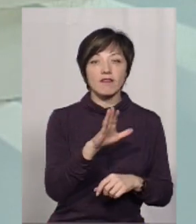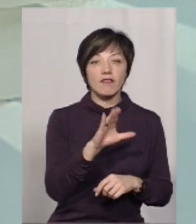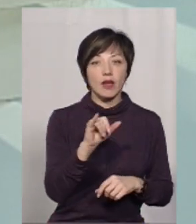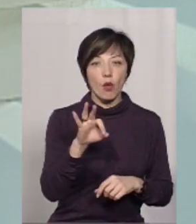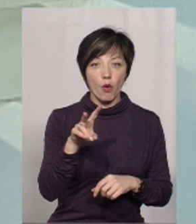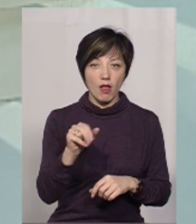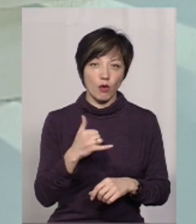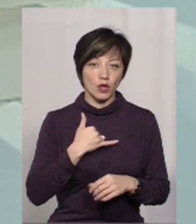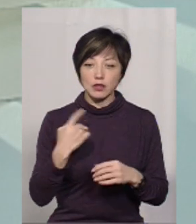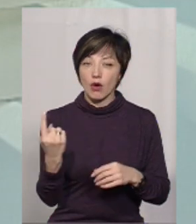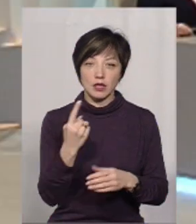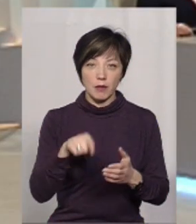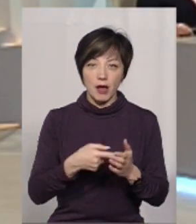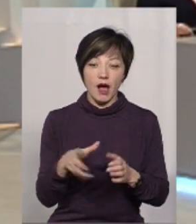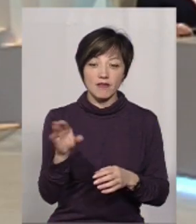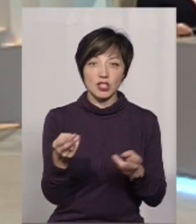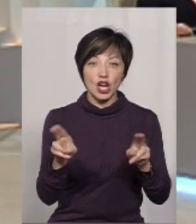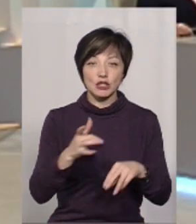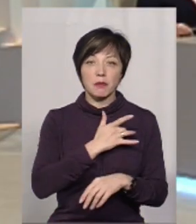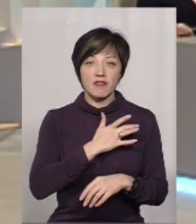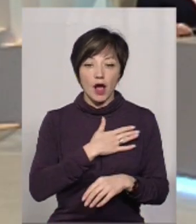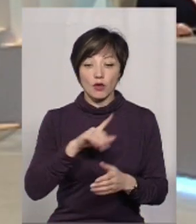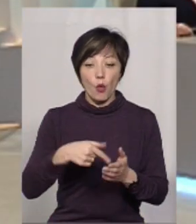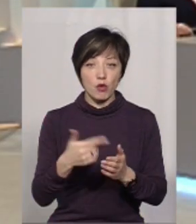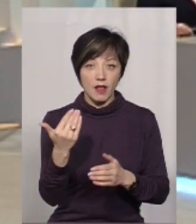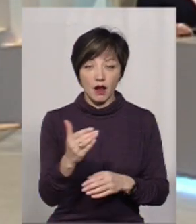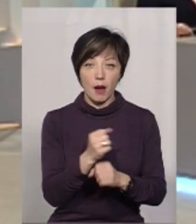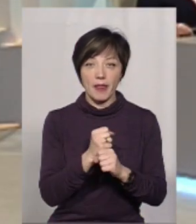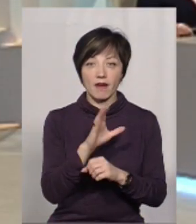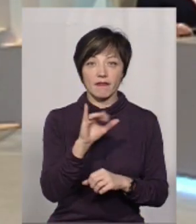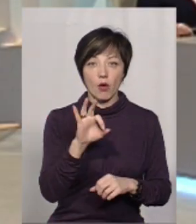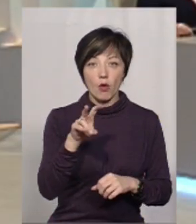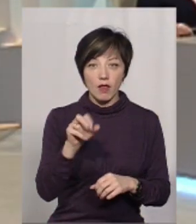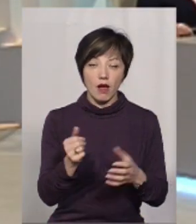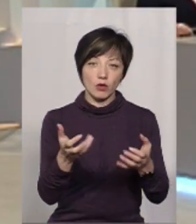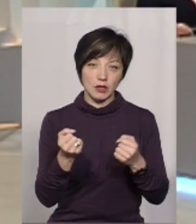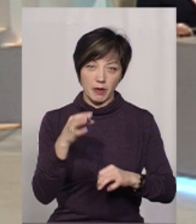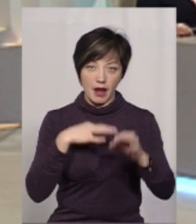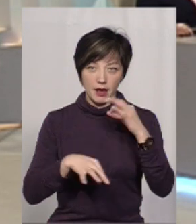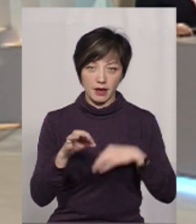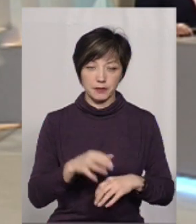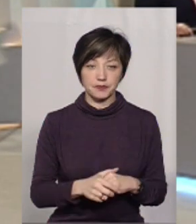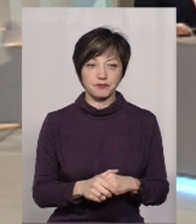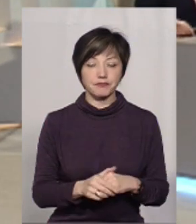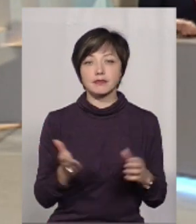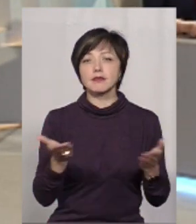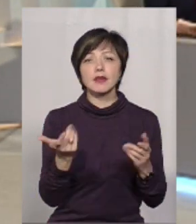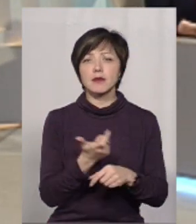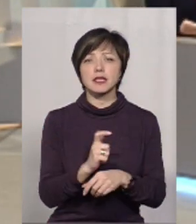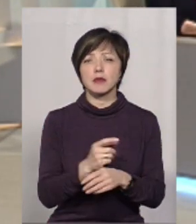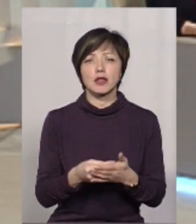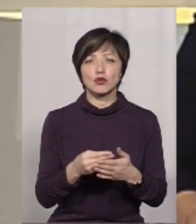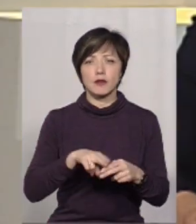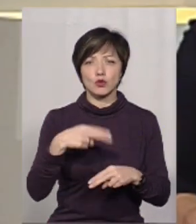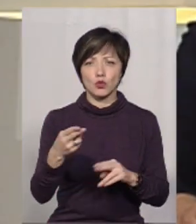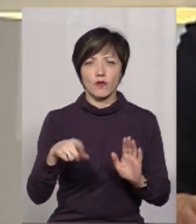Тому що в нас одна комунальна аптека, всі решта приватні. В комунальну аптеку ВІОВА і отримує ліки. А яка максимальна